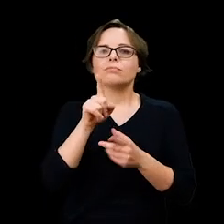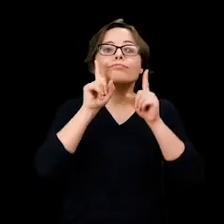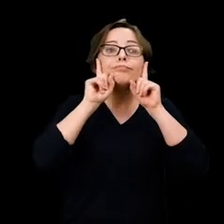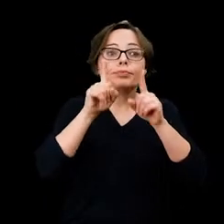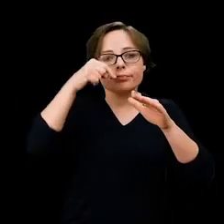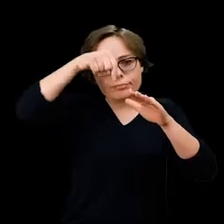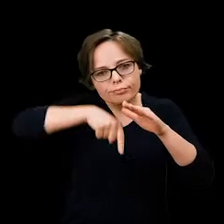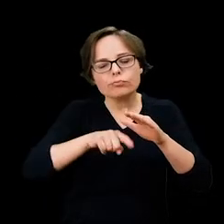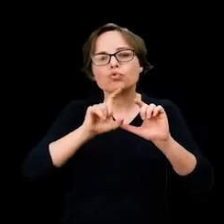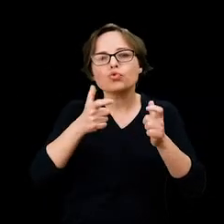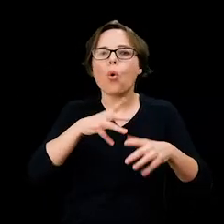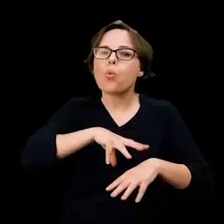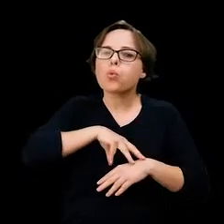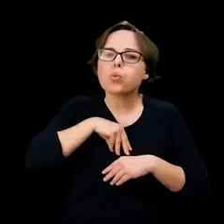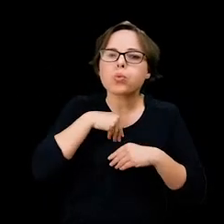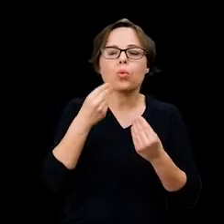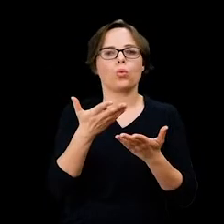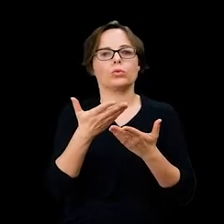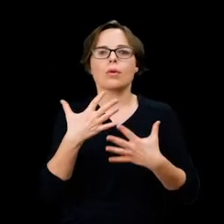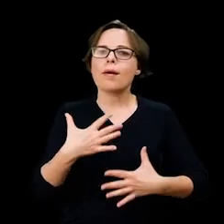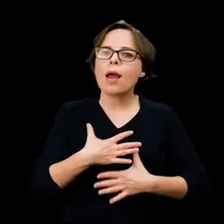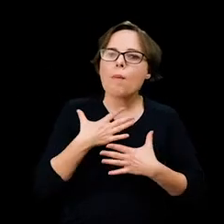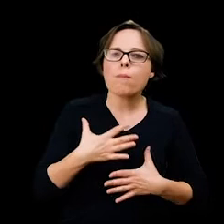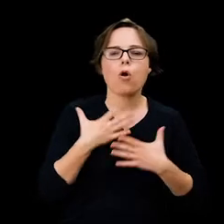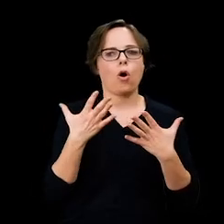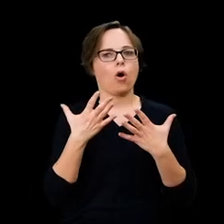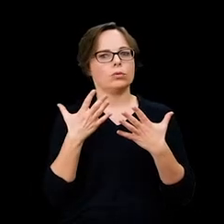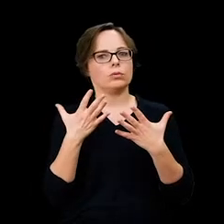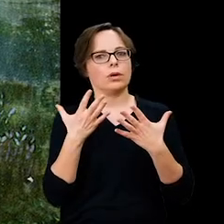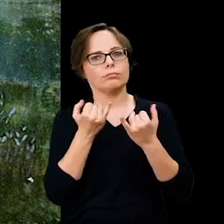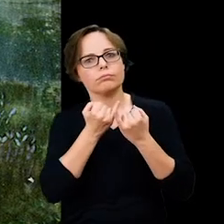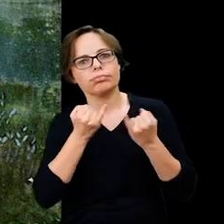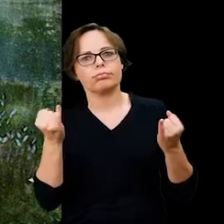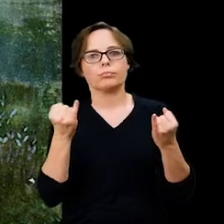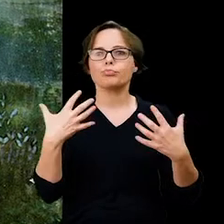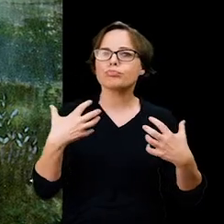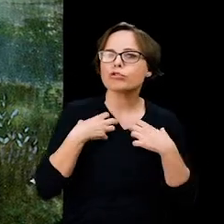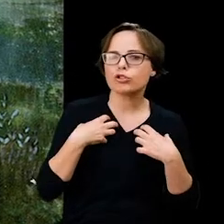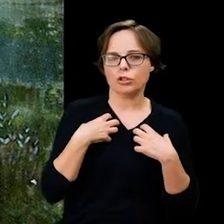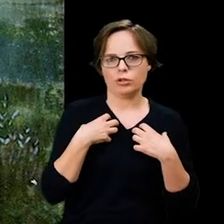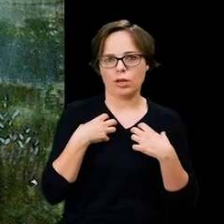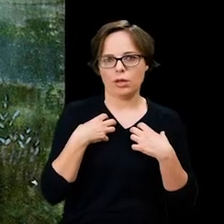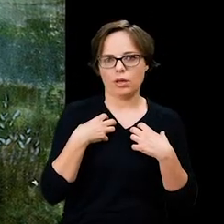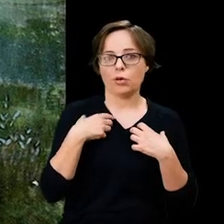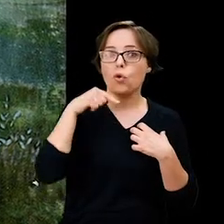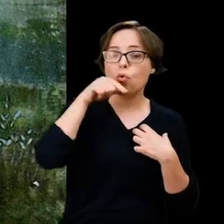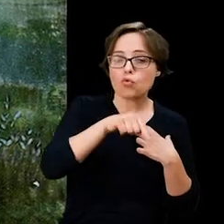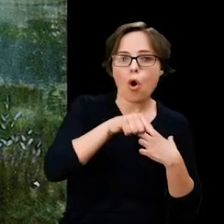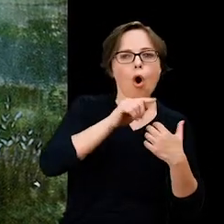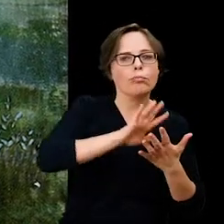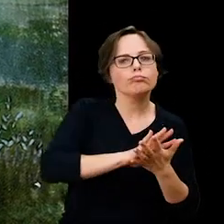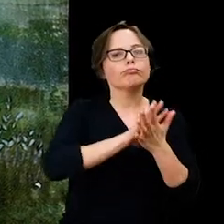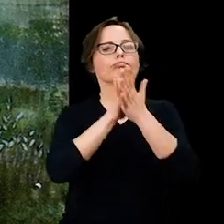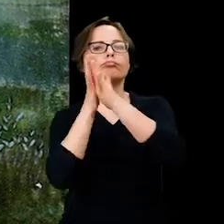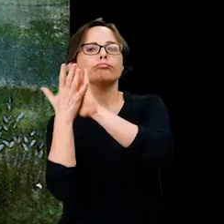duchowych, ukrytych pod zmysłową powłoką rzeczywistości. Emocji i przeżyć wyrażonych